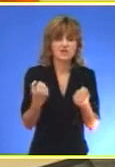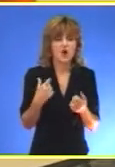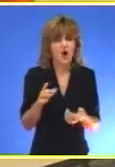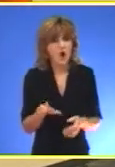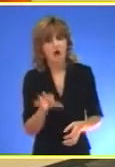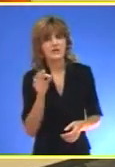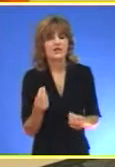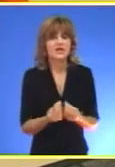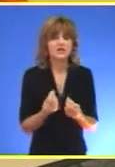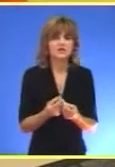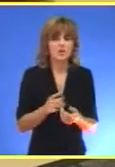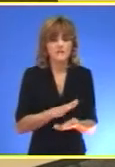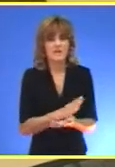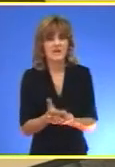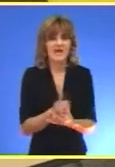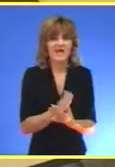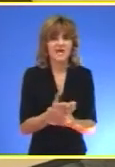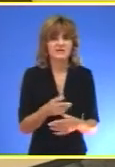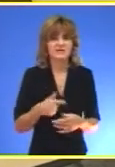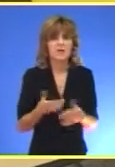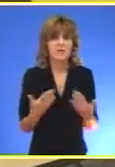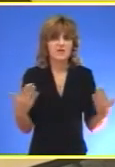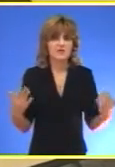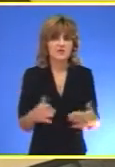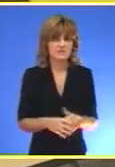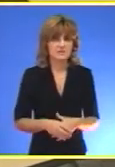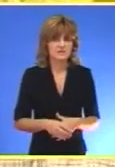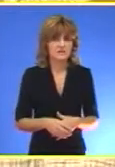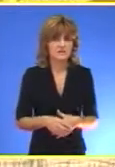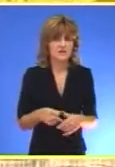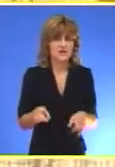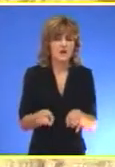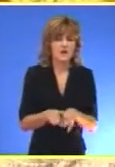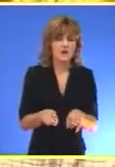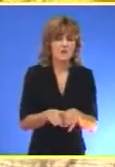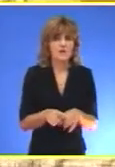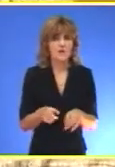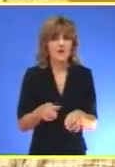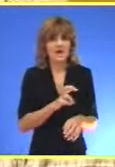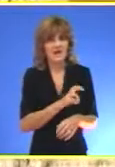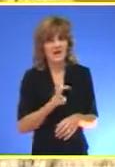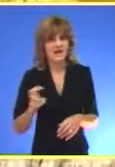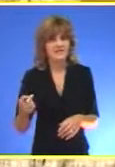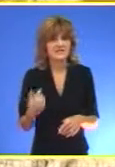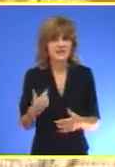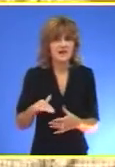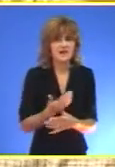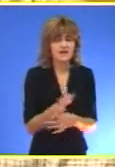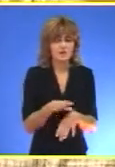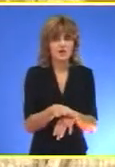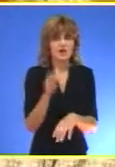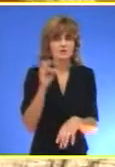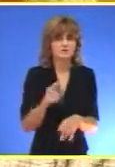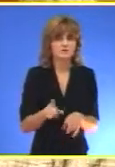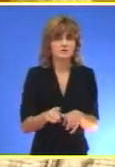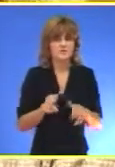epohalno i pomeriti granice umetnosti Naravno ne poput razni revolucionalnih otkrića recimo pod